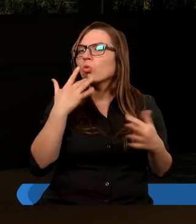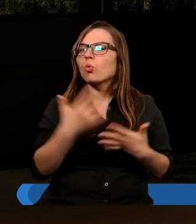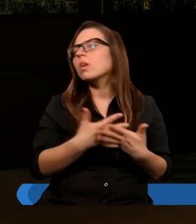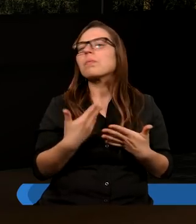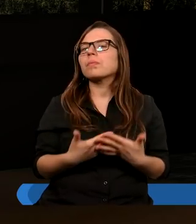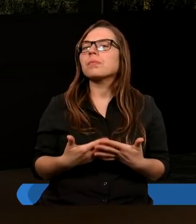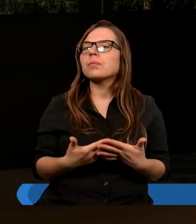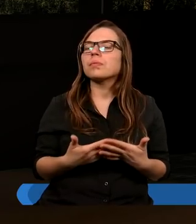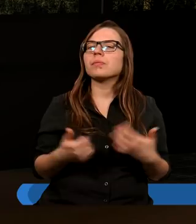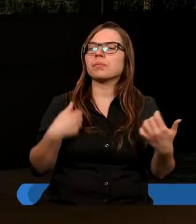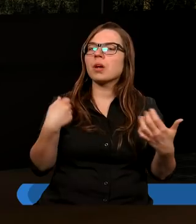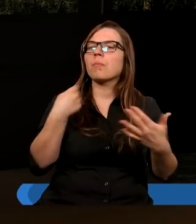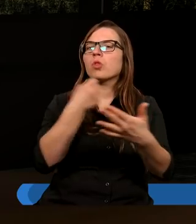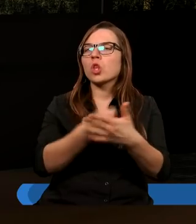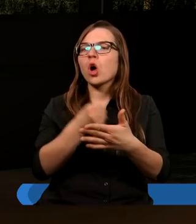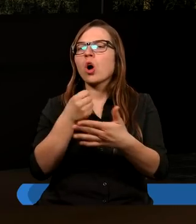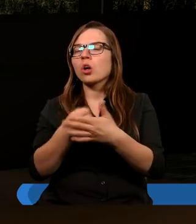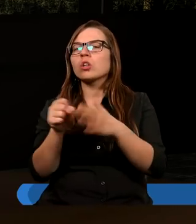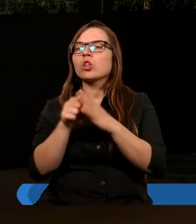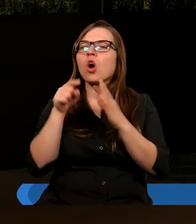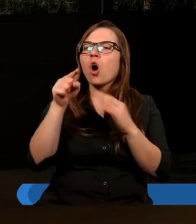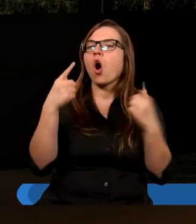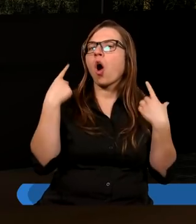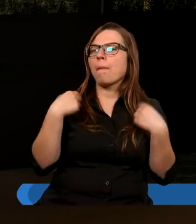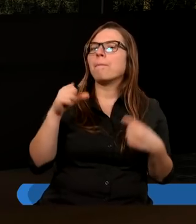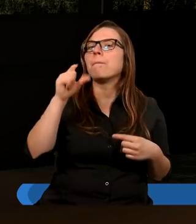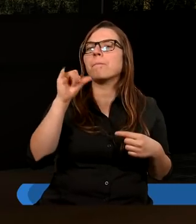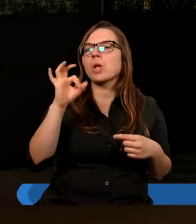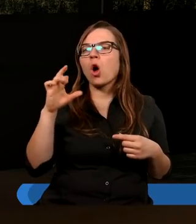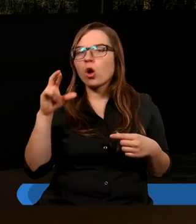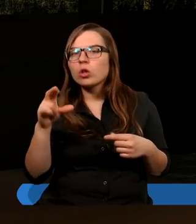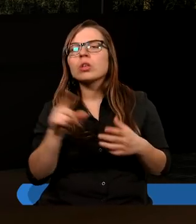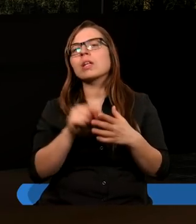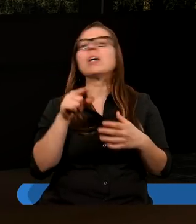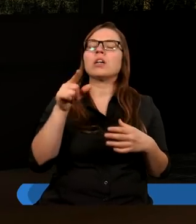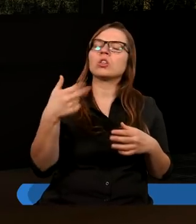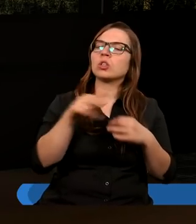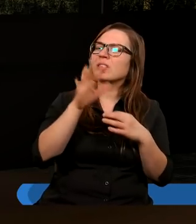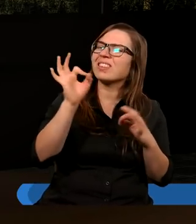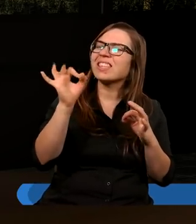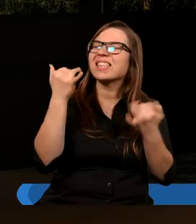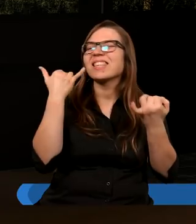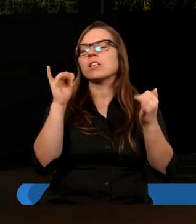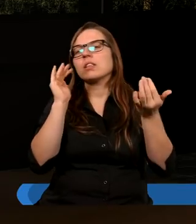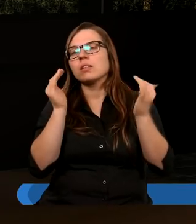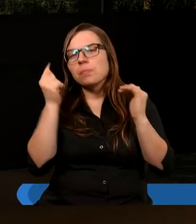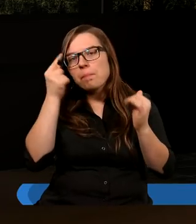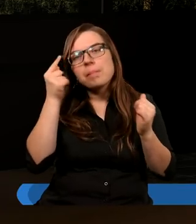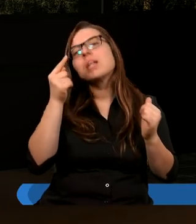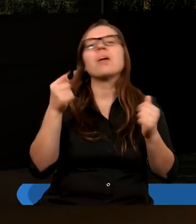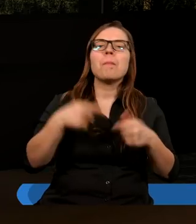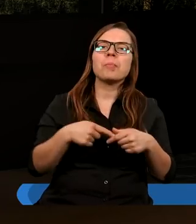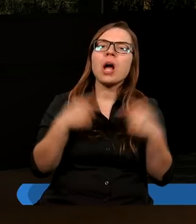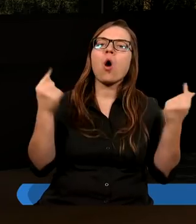dotrzeć do Piotra, który miał swój sposób myślenia, który miał swoje przekonania,